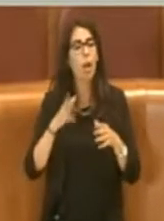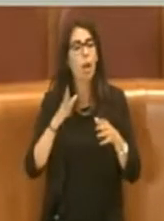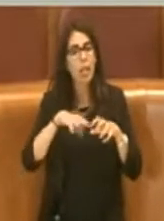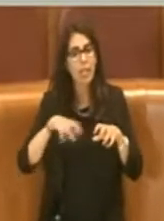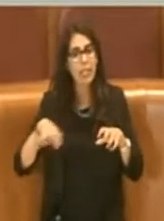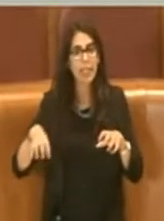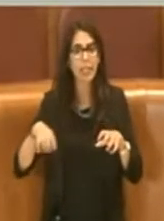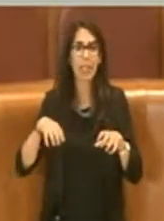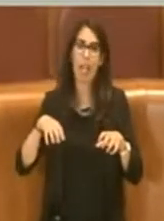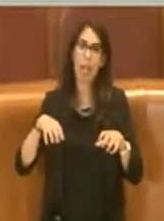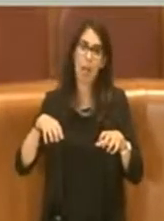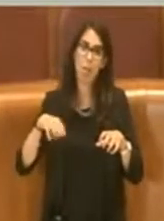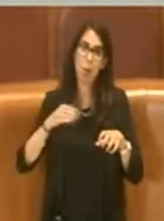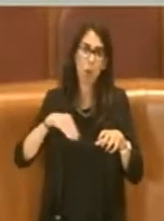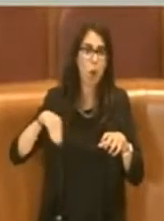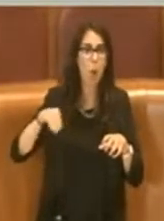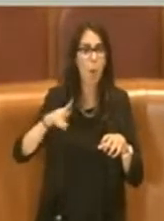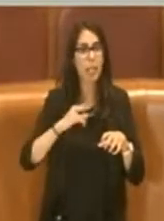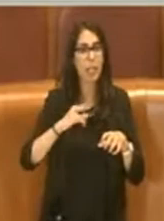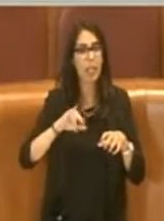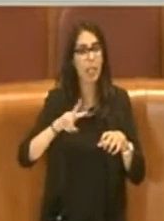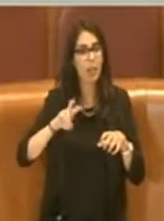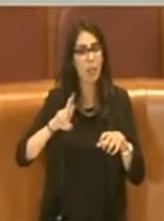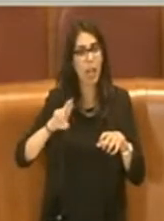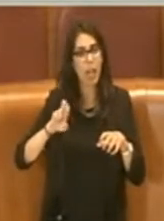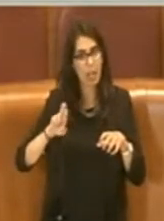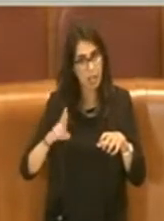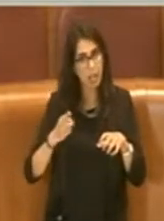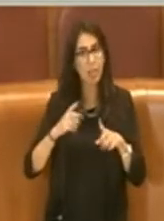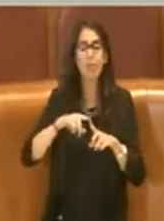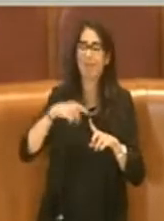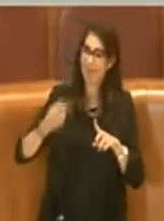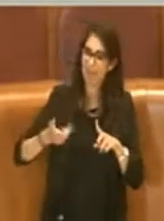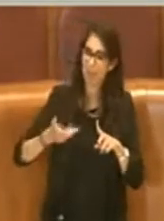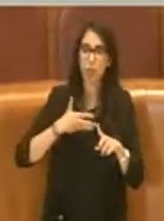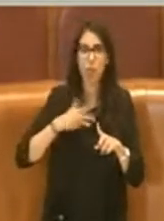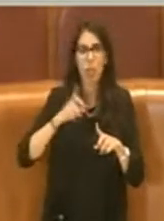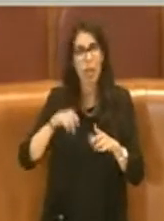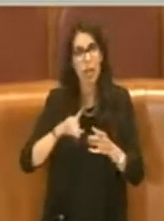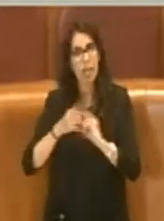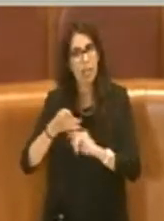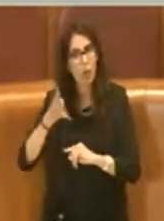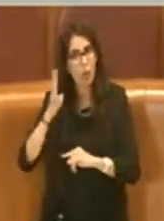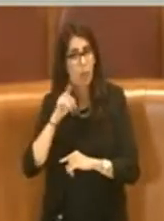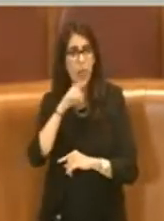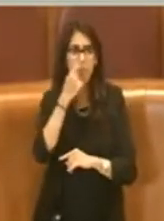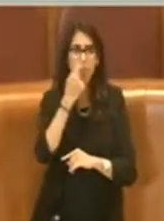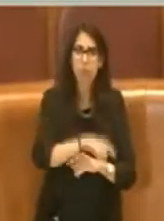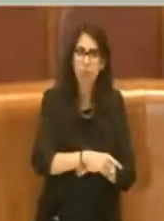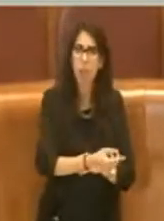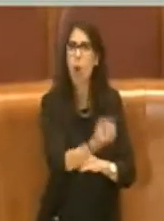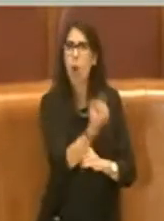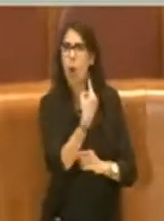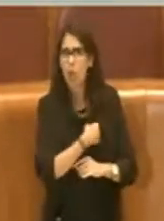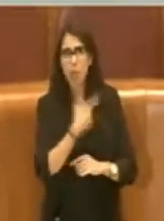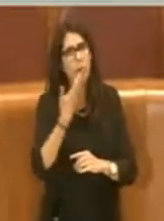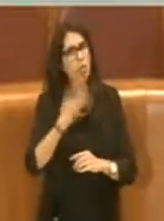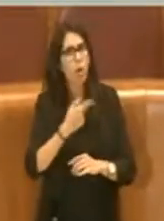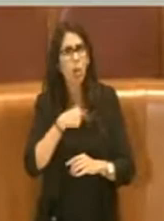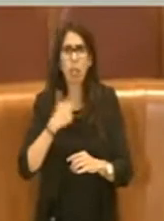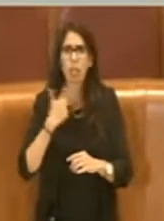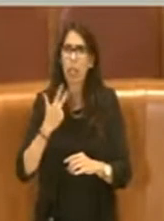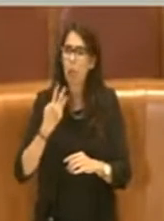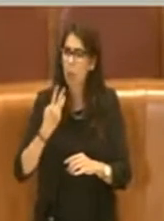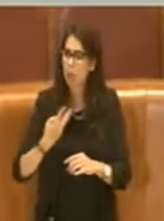River e prosegue appunto un Castel Romano e che prosegue con questa ordinanza in cui si ordina qualcosa che già si sta facendo da 3-4 anni